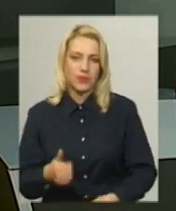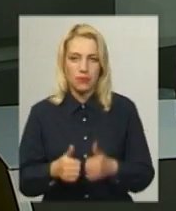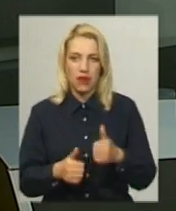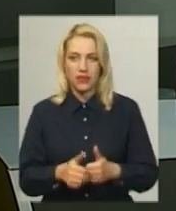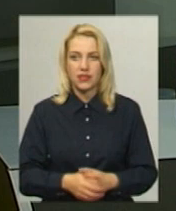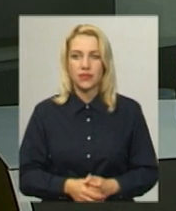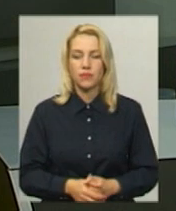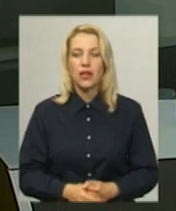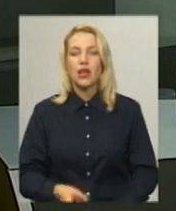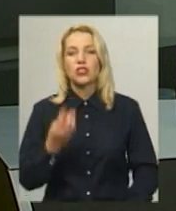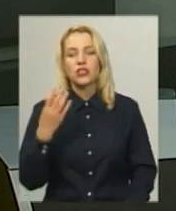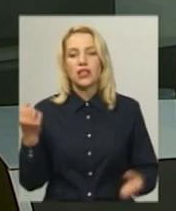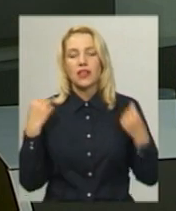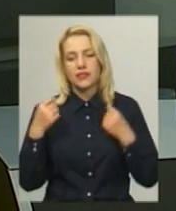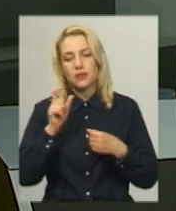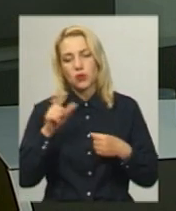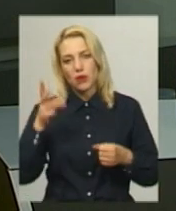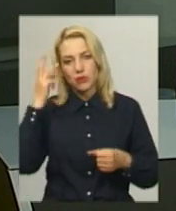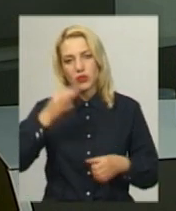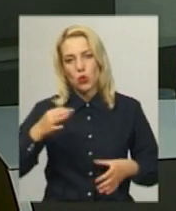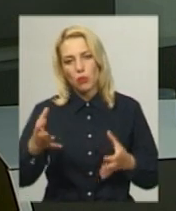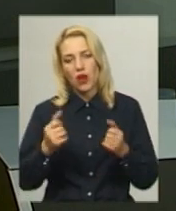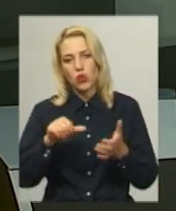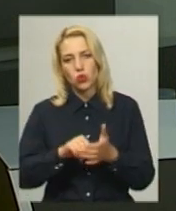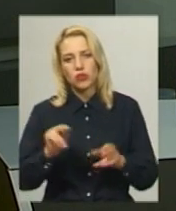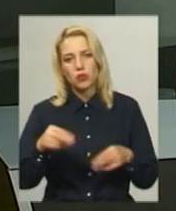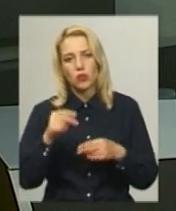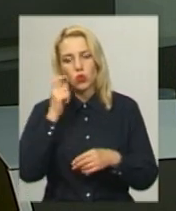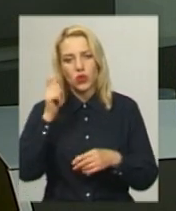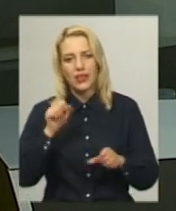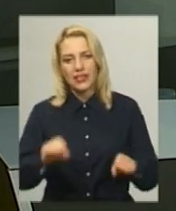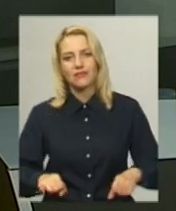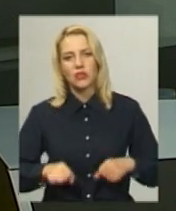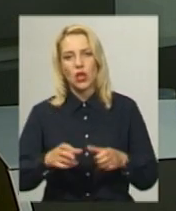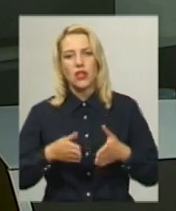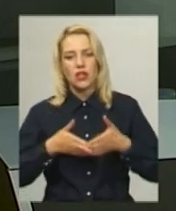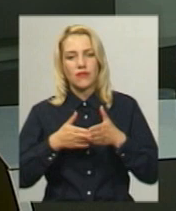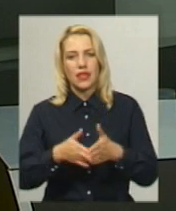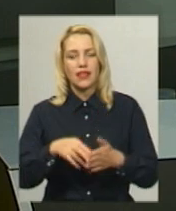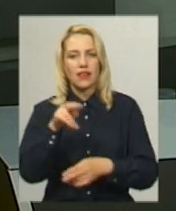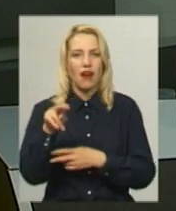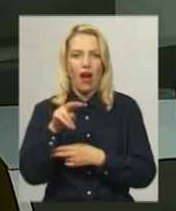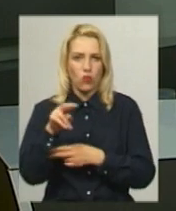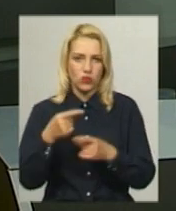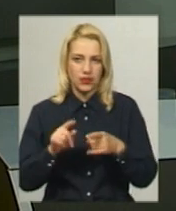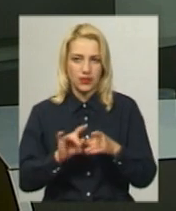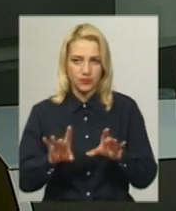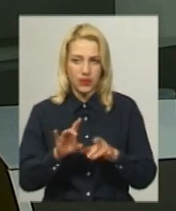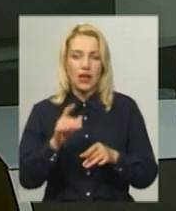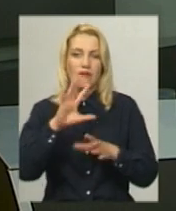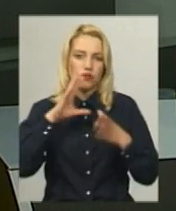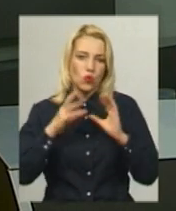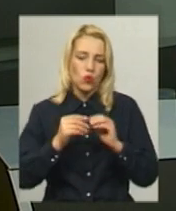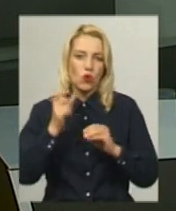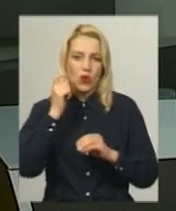спортсменів Хмельницької області брали участь у чемпіонаті України з висловання на човнах дракон. У Києві. Всього у змаганнях взяли